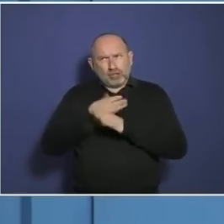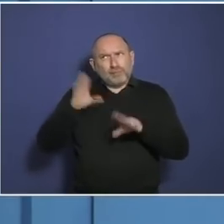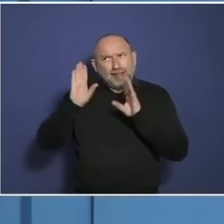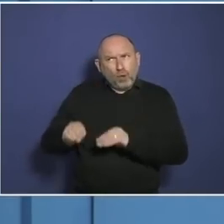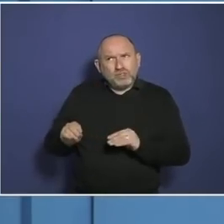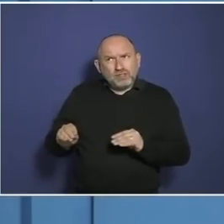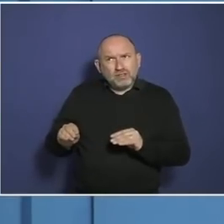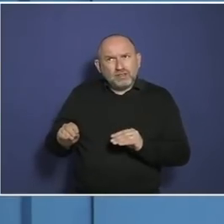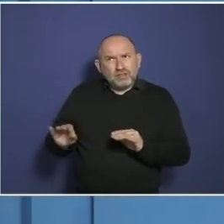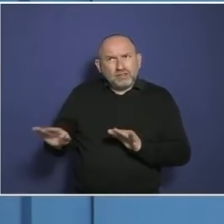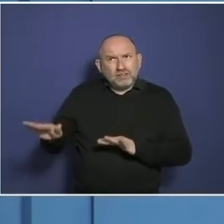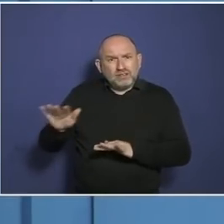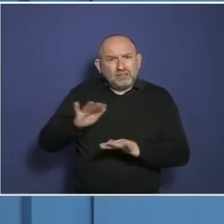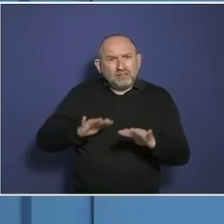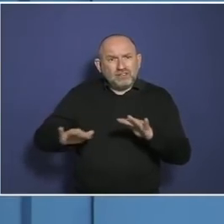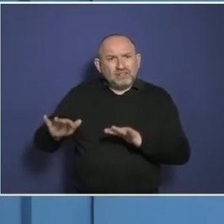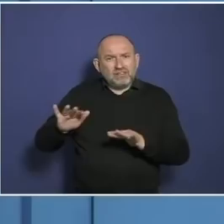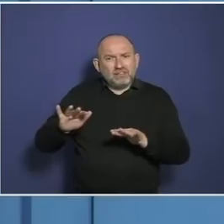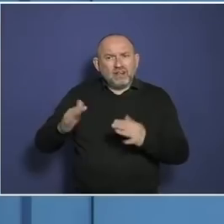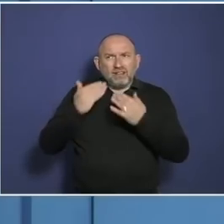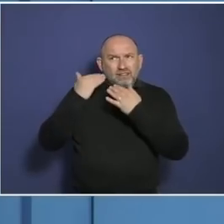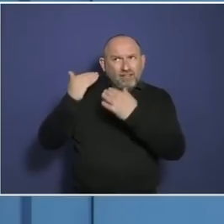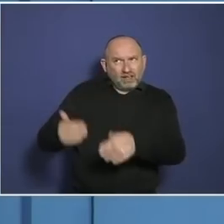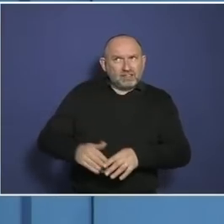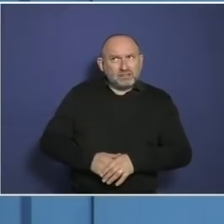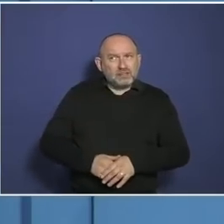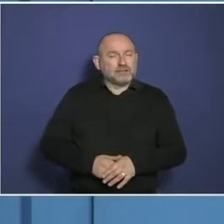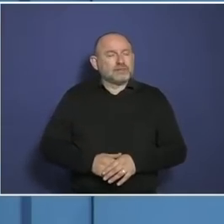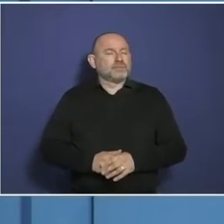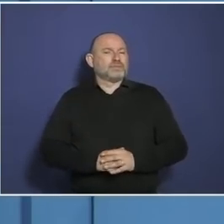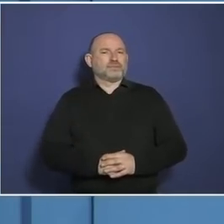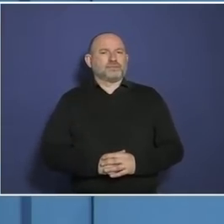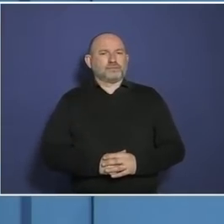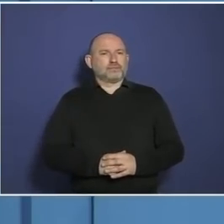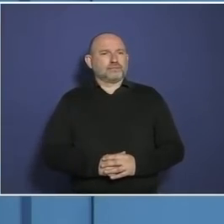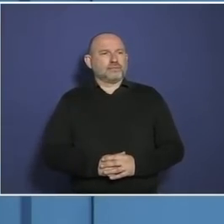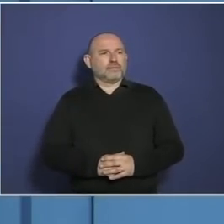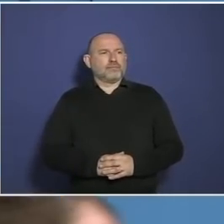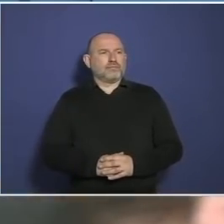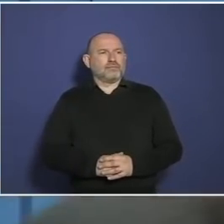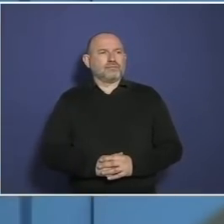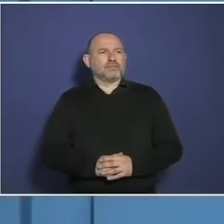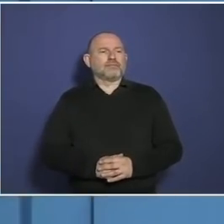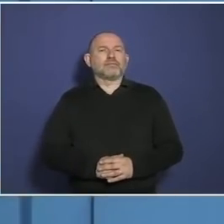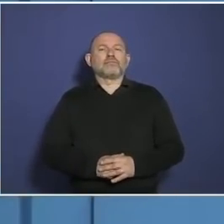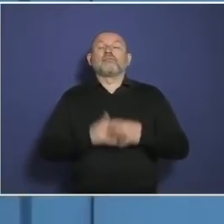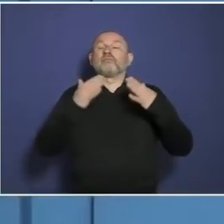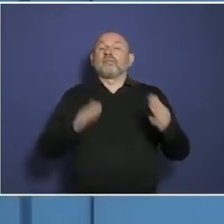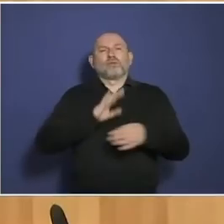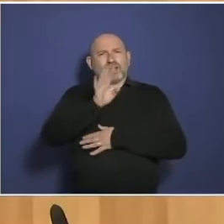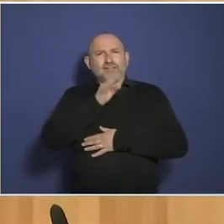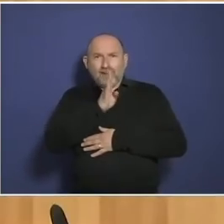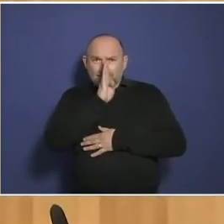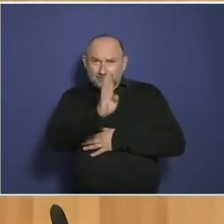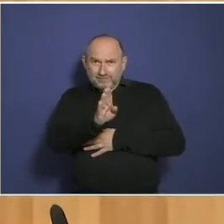erinnern könnten? Danke. Ja, dann vielleicht die Frage eben an Herrn Lauterbach. Es